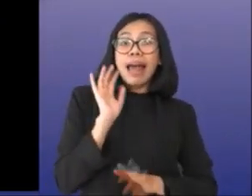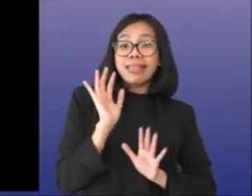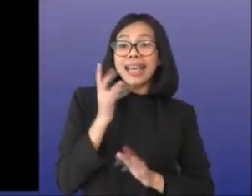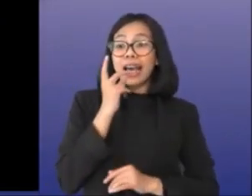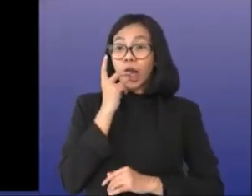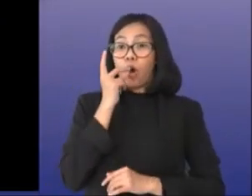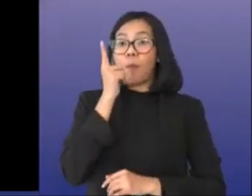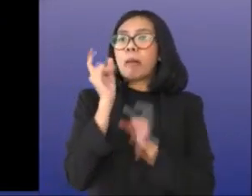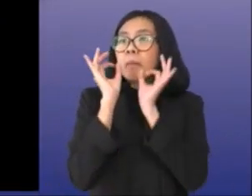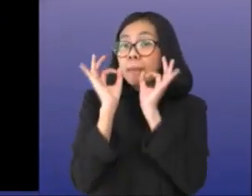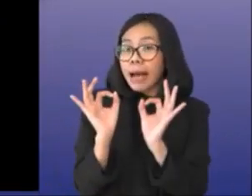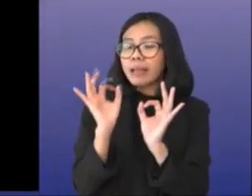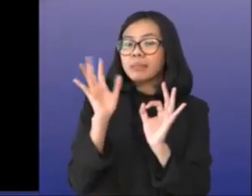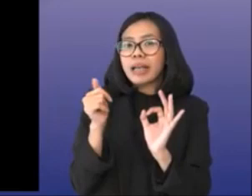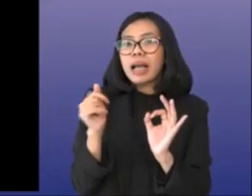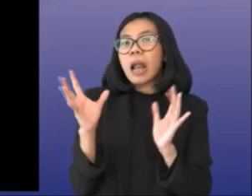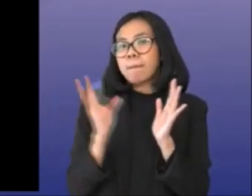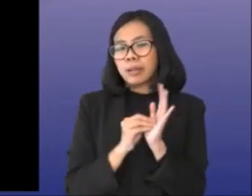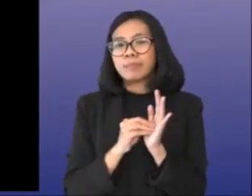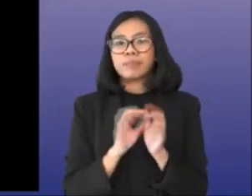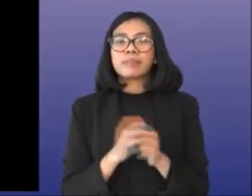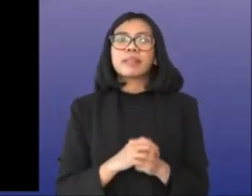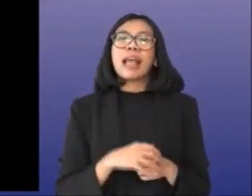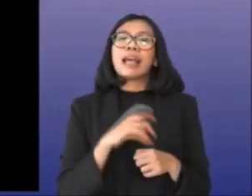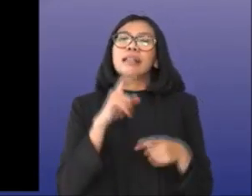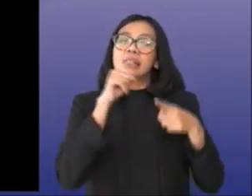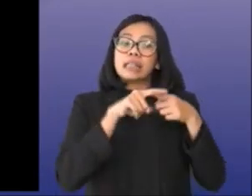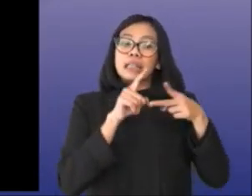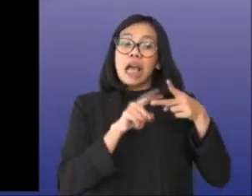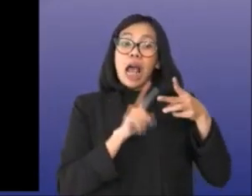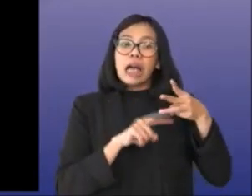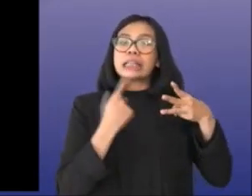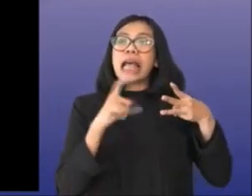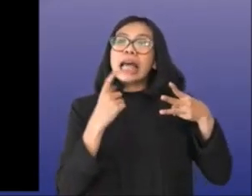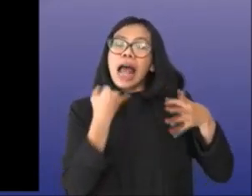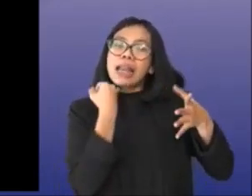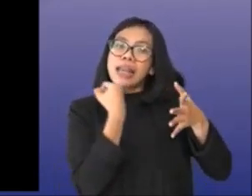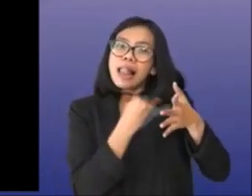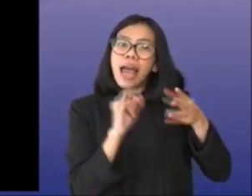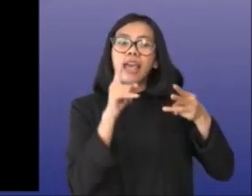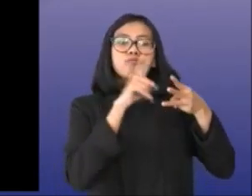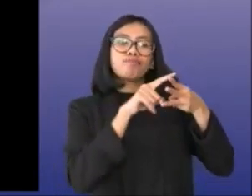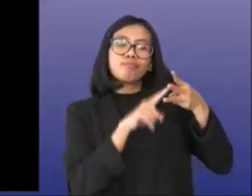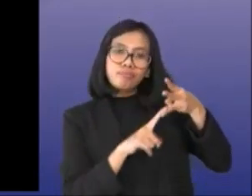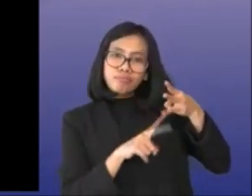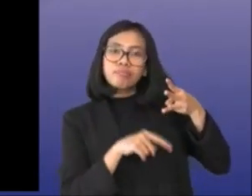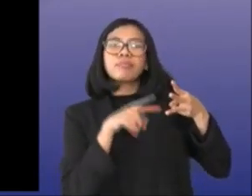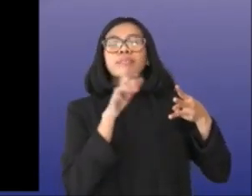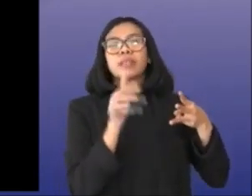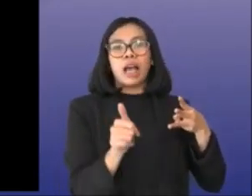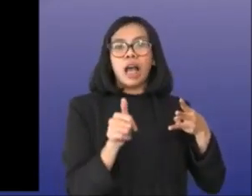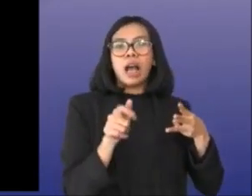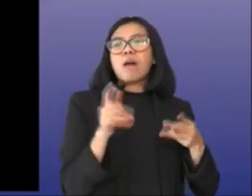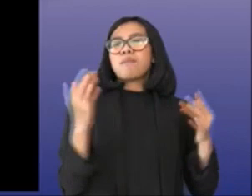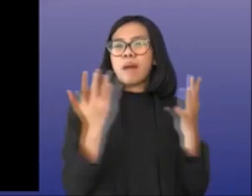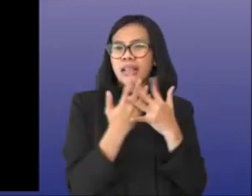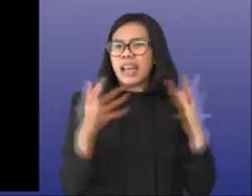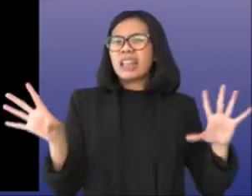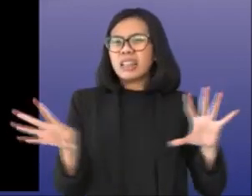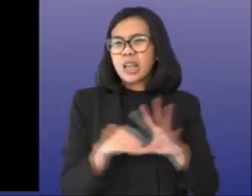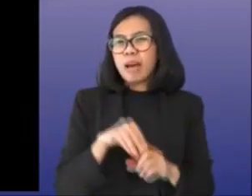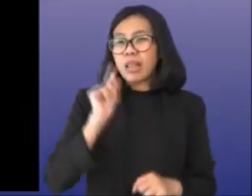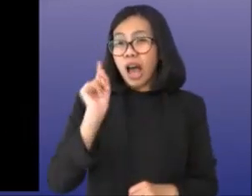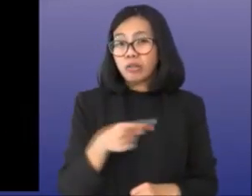yang tepat. Ada tiga penilaian mandiri yang kita harapkan didukung oleh partisipasi publik.